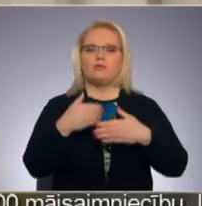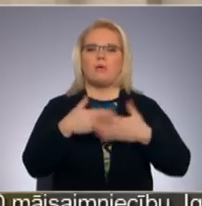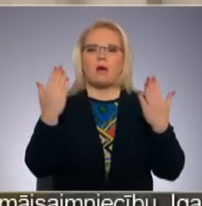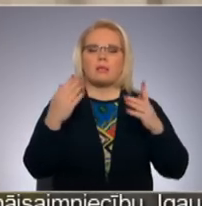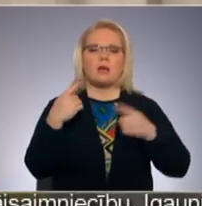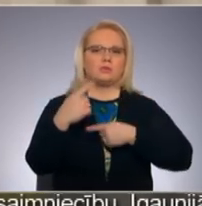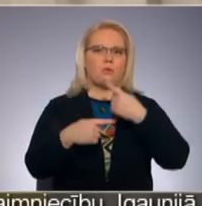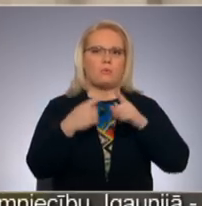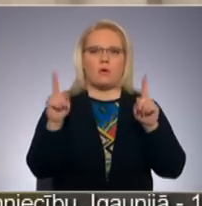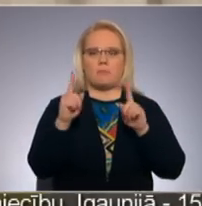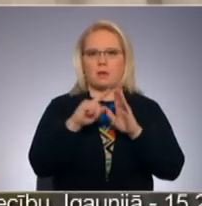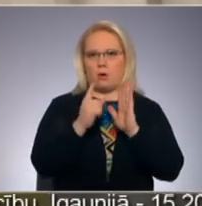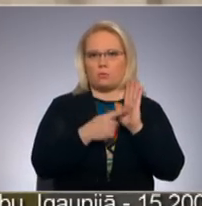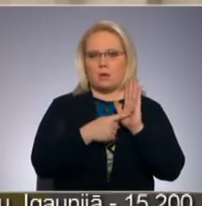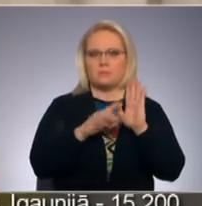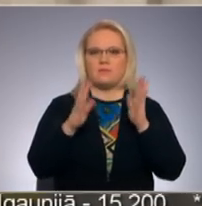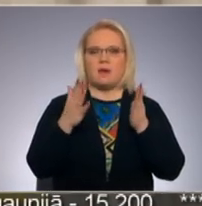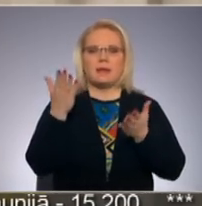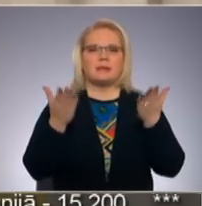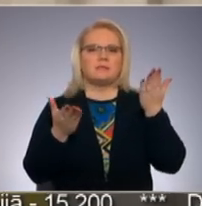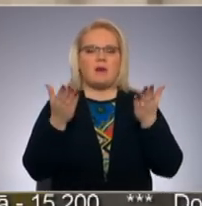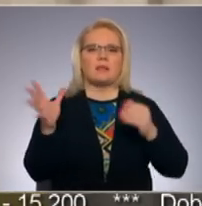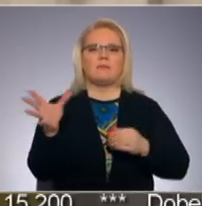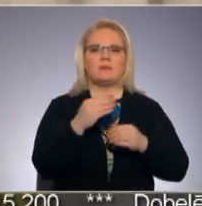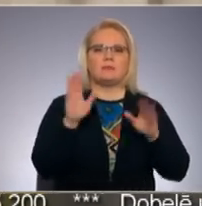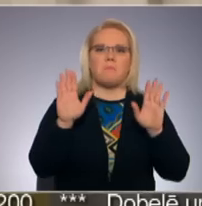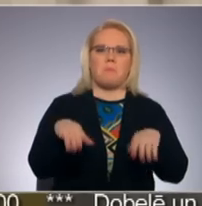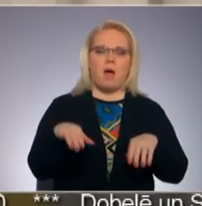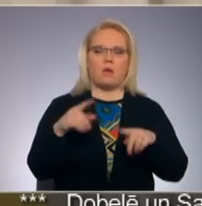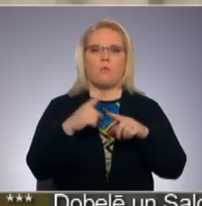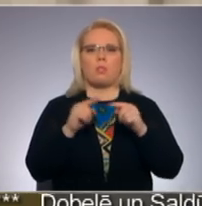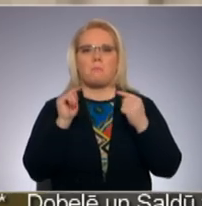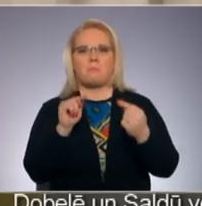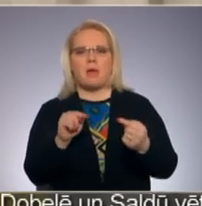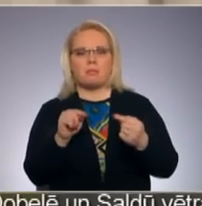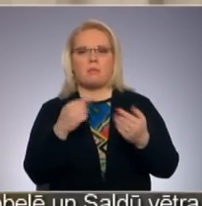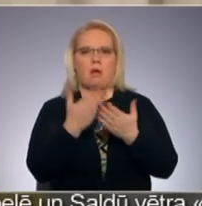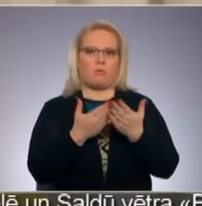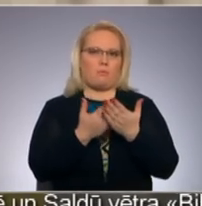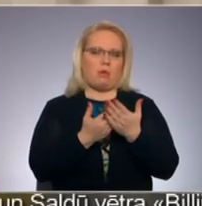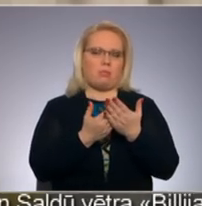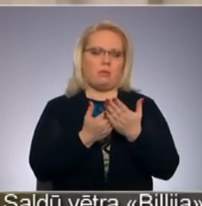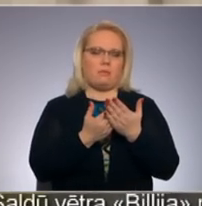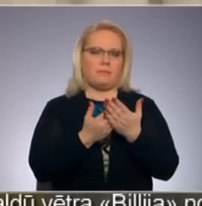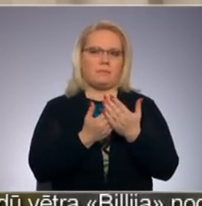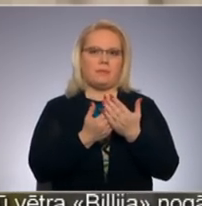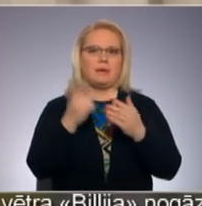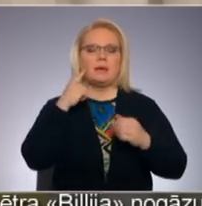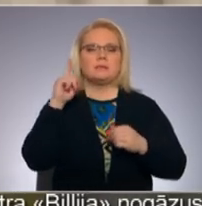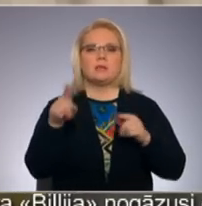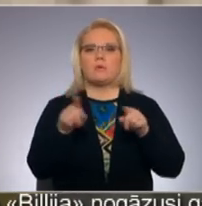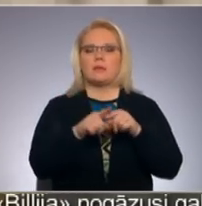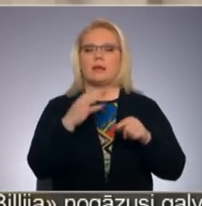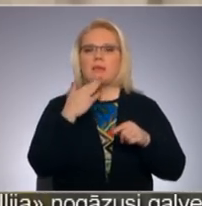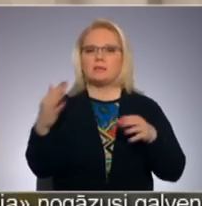joprojām ir jautājums vai ir izsvērti visi pār un pret argumenti. Zinot arī